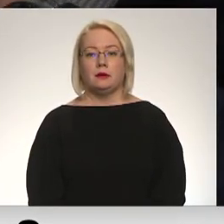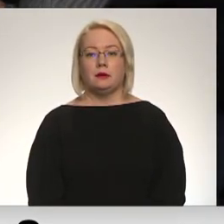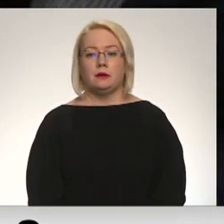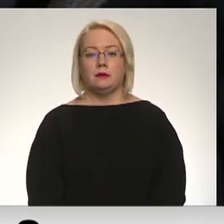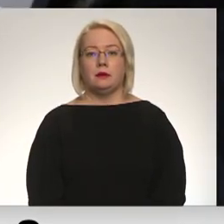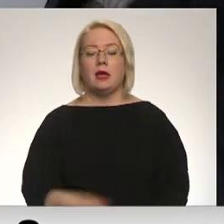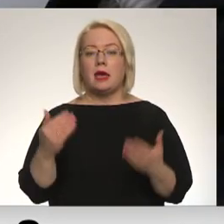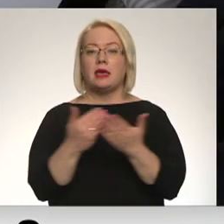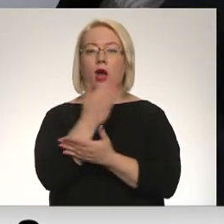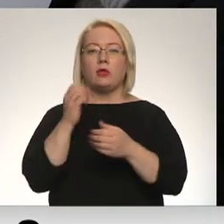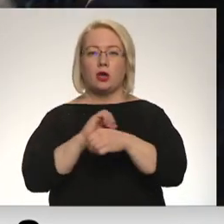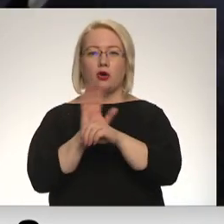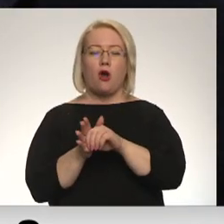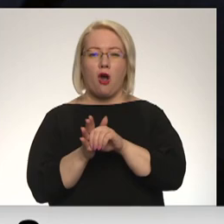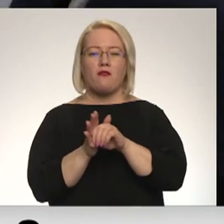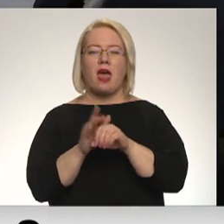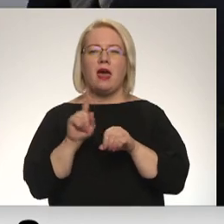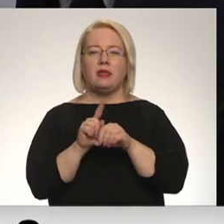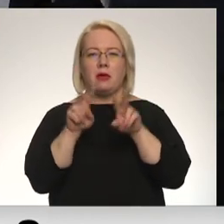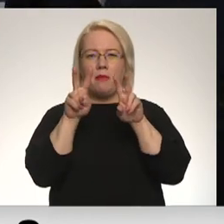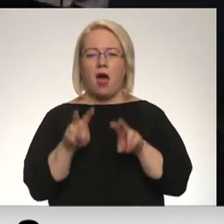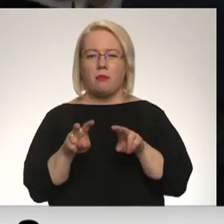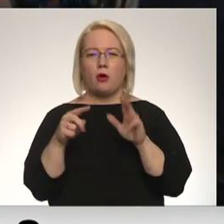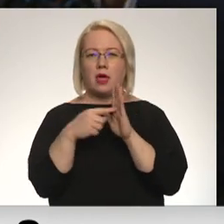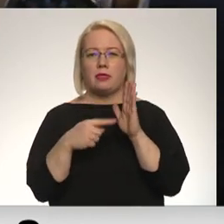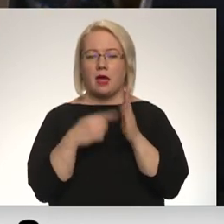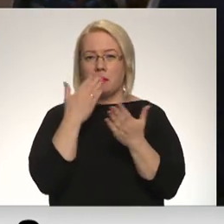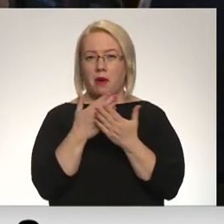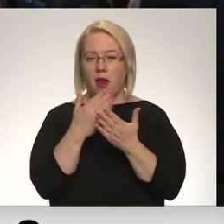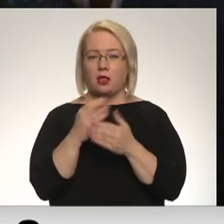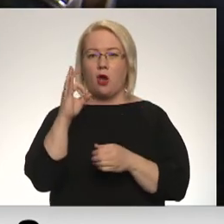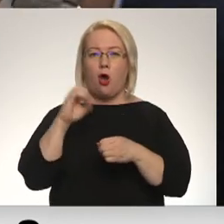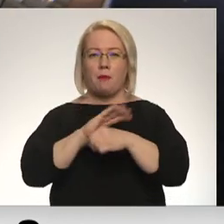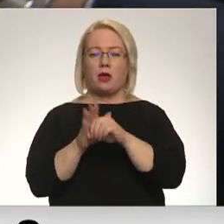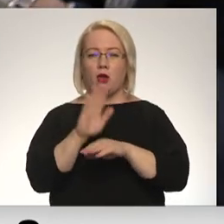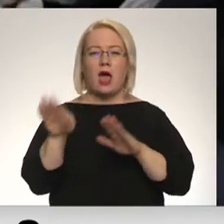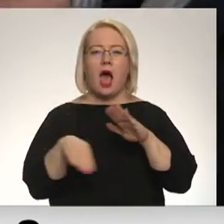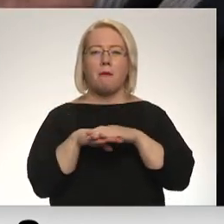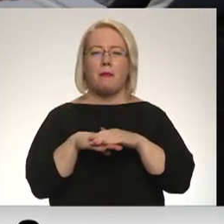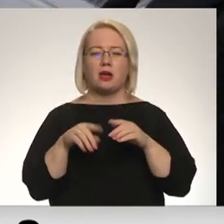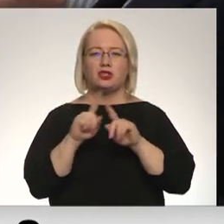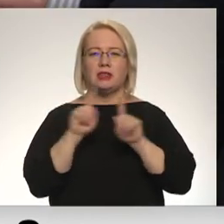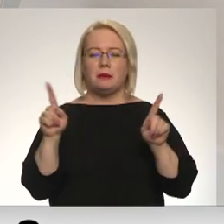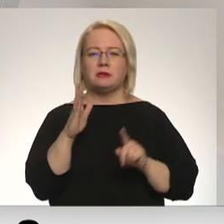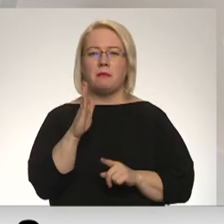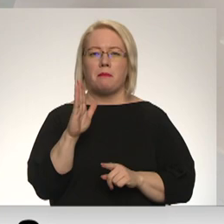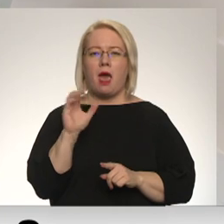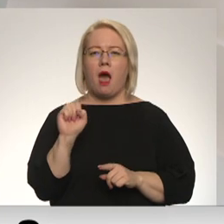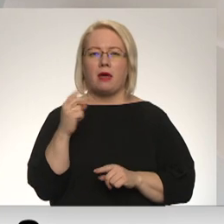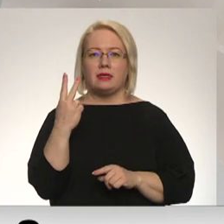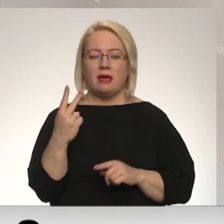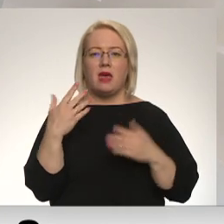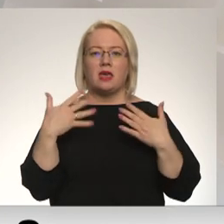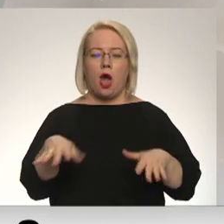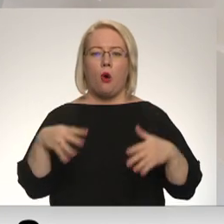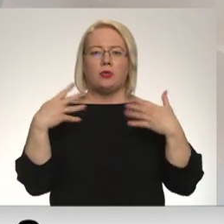Jaunākie covid-19 sekvencēšanas dati parāda, ka omikronu apakštips – BA2 daudzās pilsētās atrodams jau 90